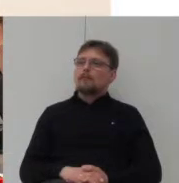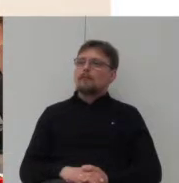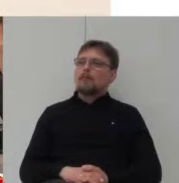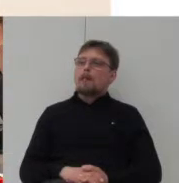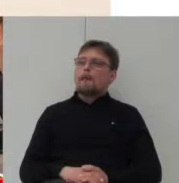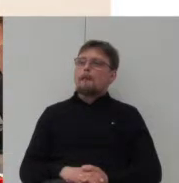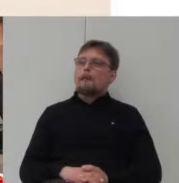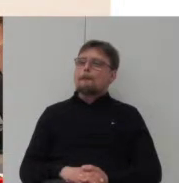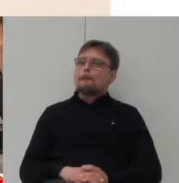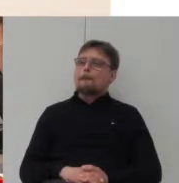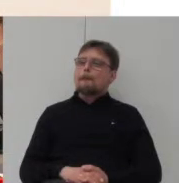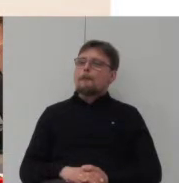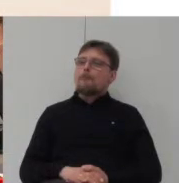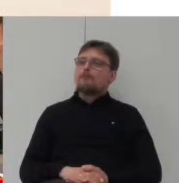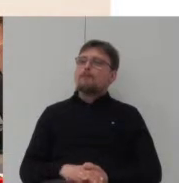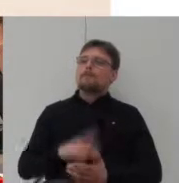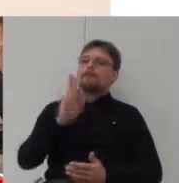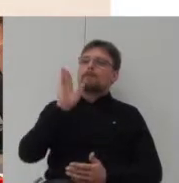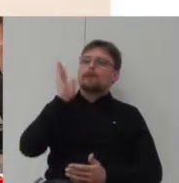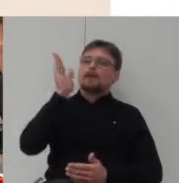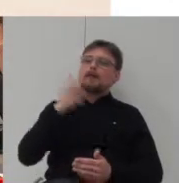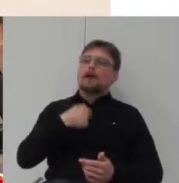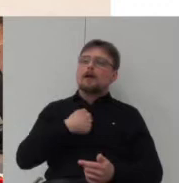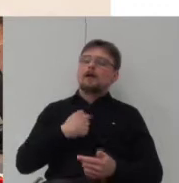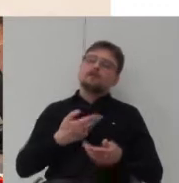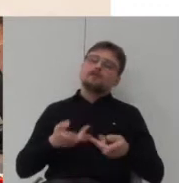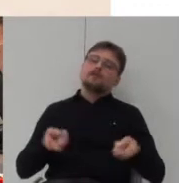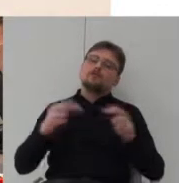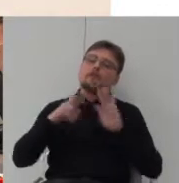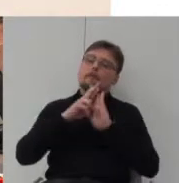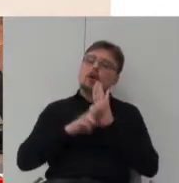Następnie stworzyłem kodeks regulujący powstawanie tej zabudowy,